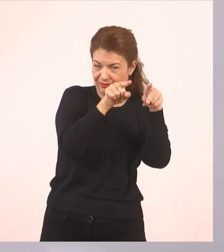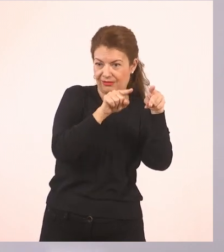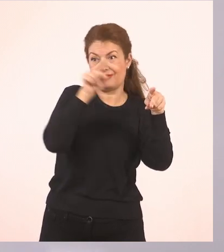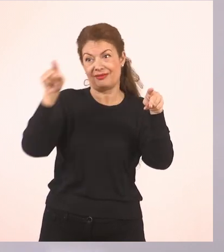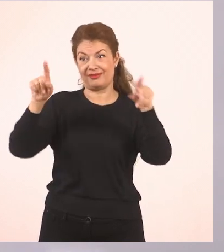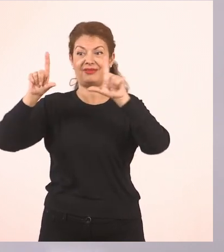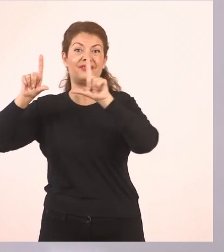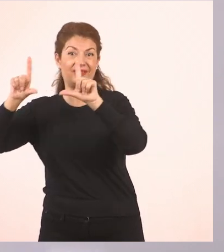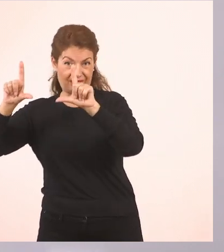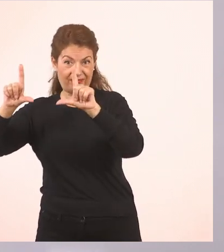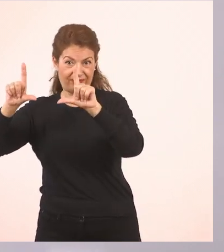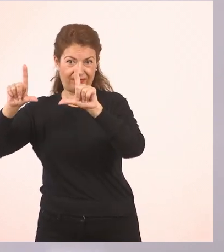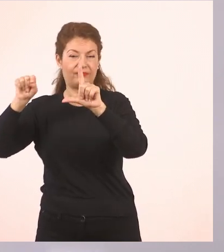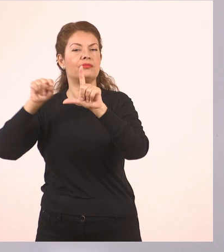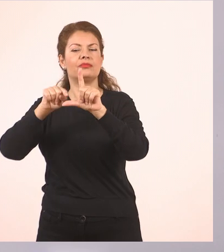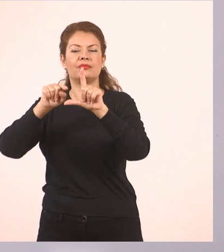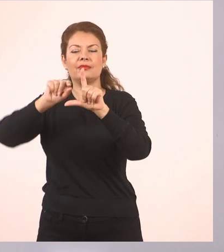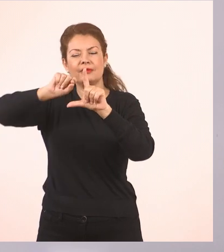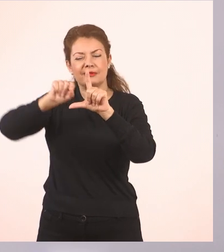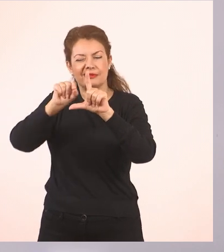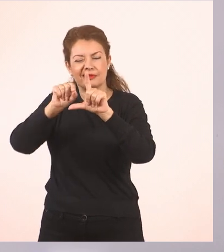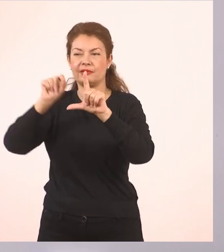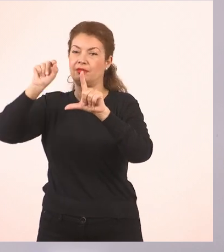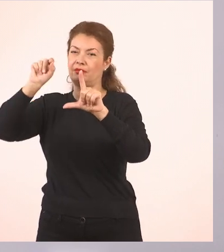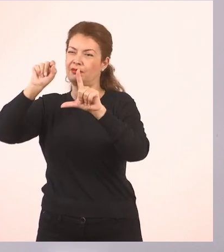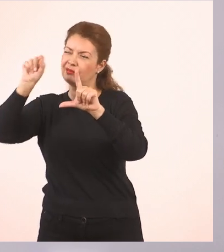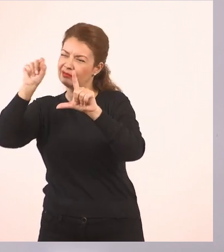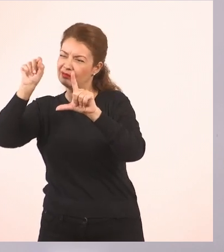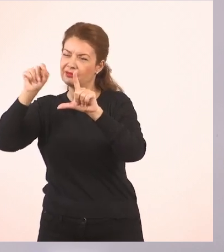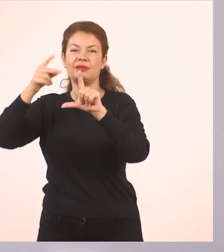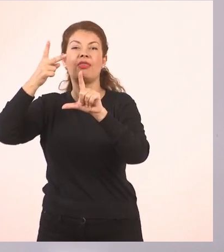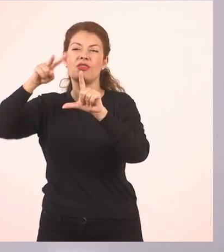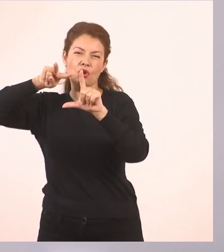στο ένα μου ζαράκι. Και είχα πάει στο 6, 7.